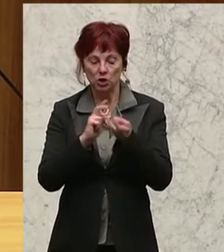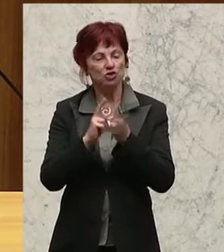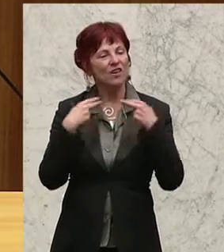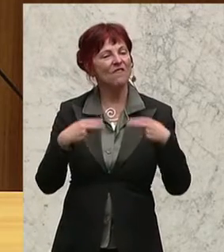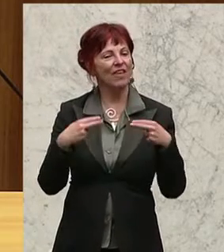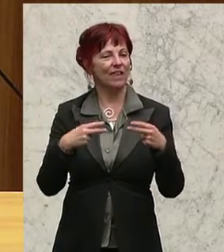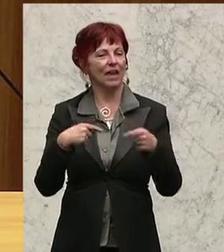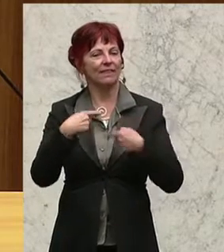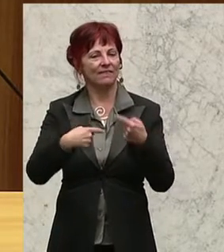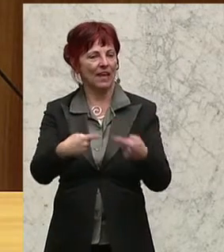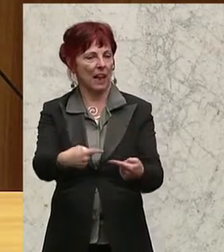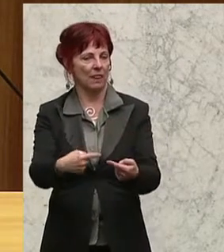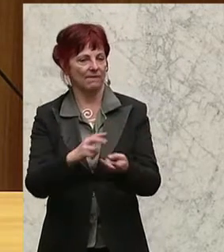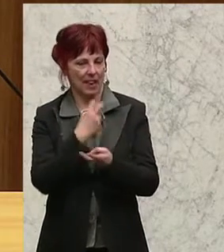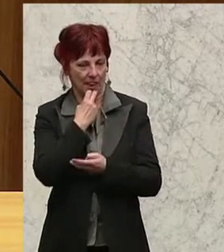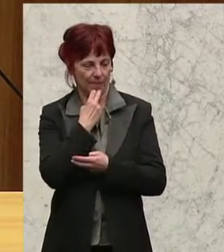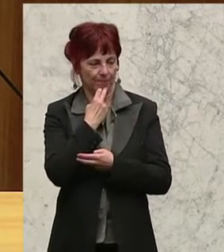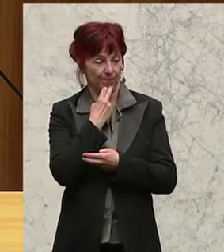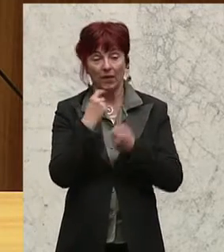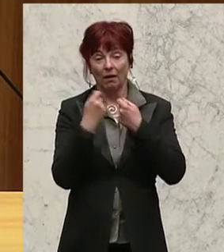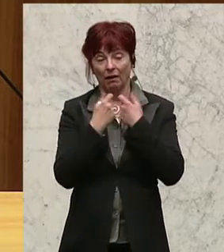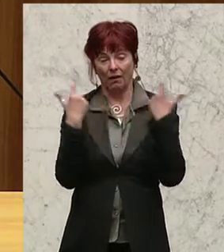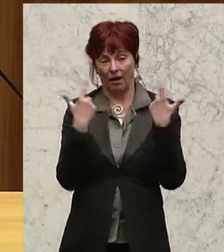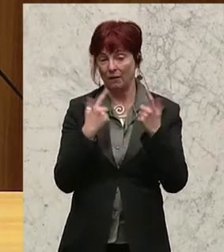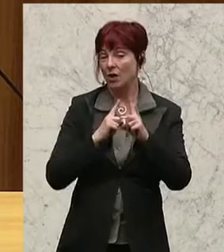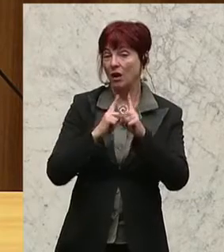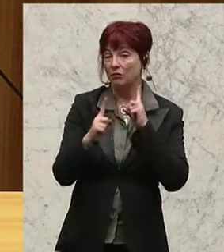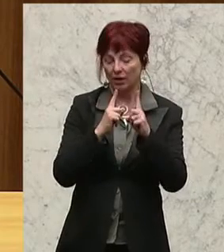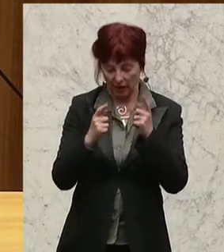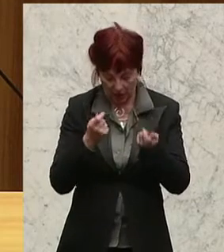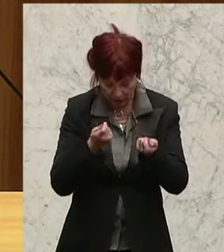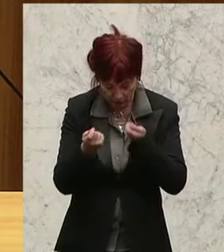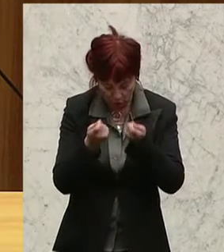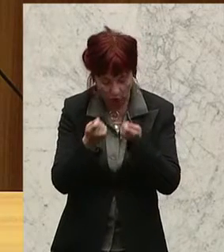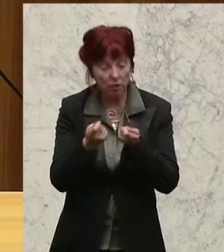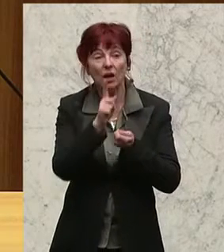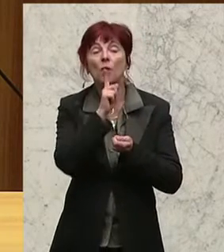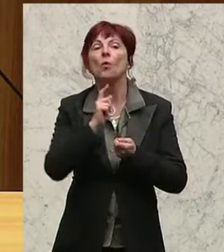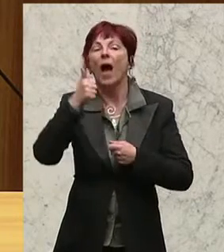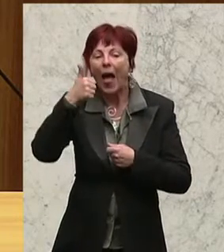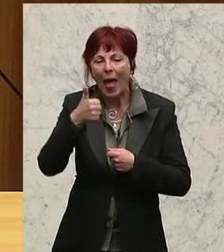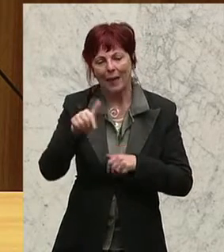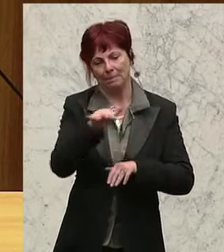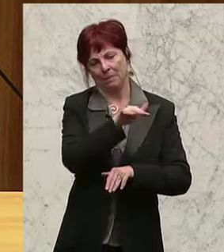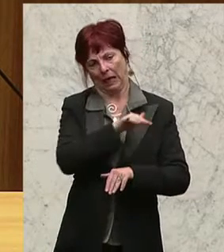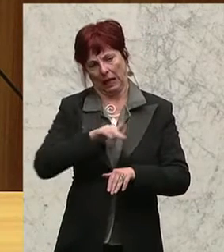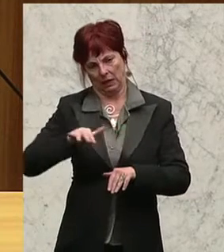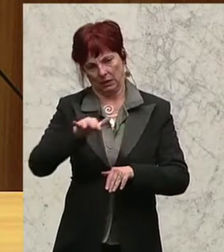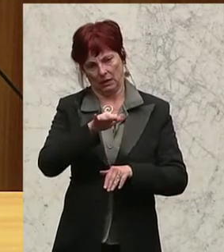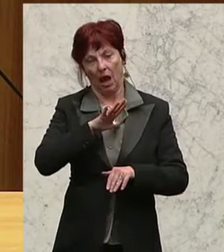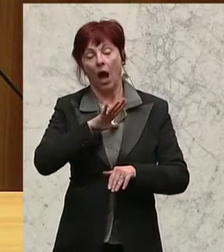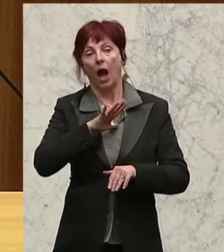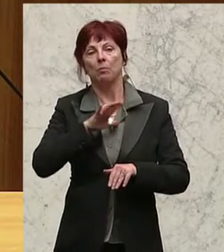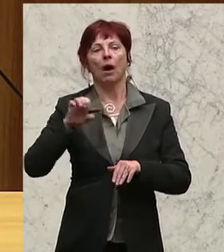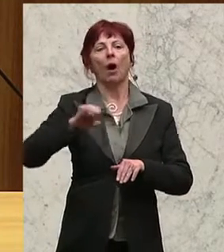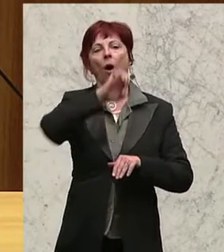wollen. Denn es ist klar, Verkehrspolitik ist leider nur einer von vielen Bereichen in Europa, in